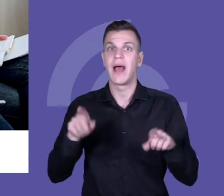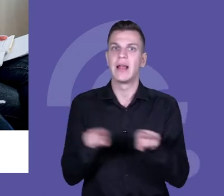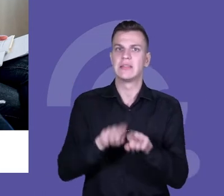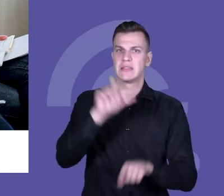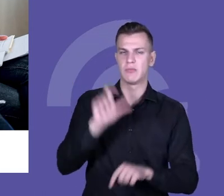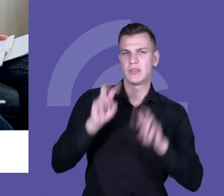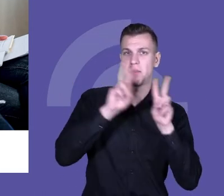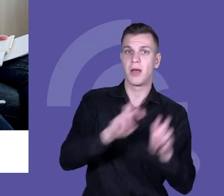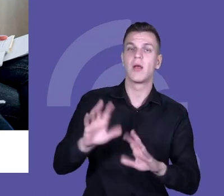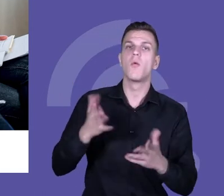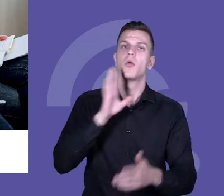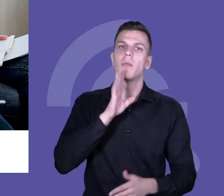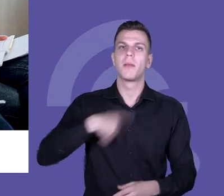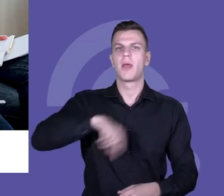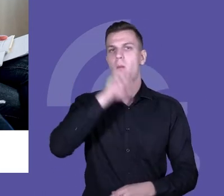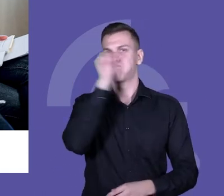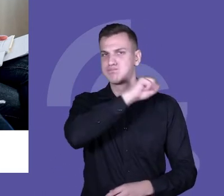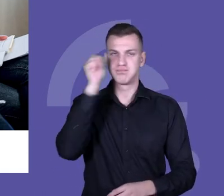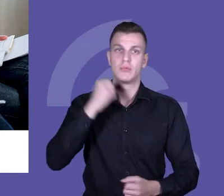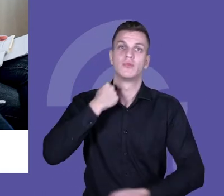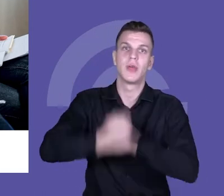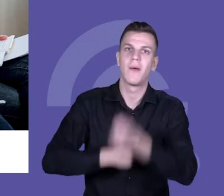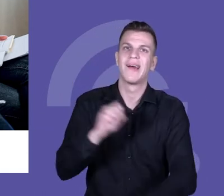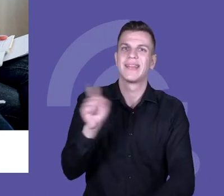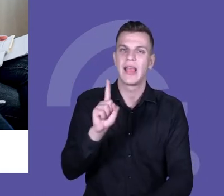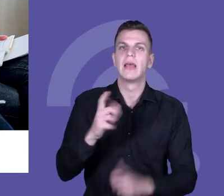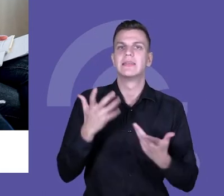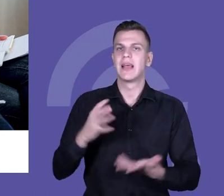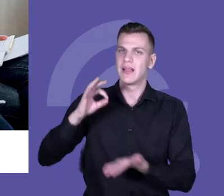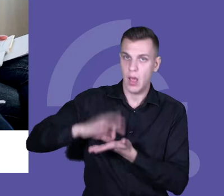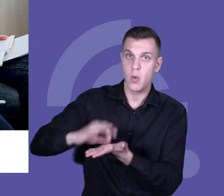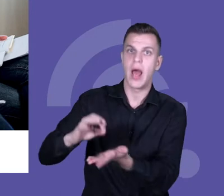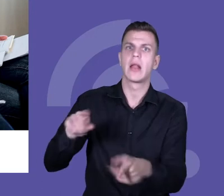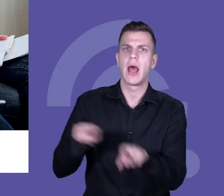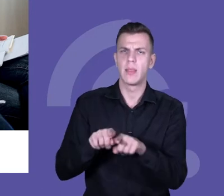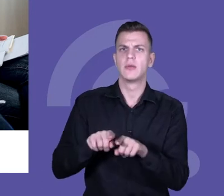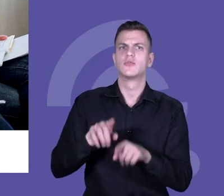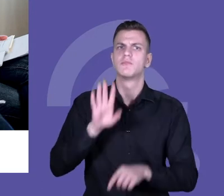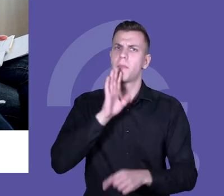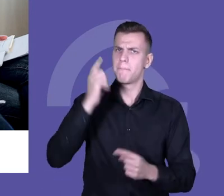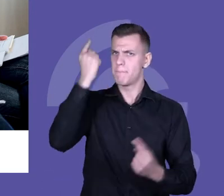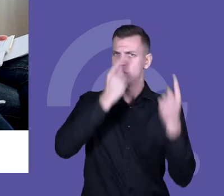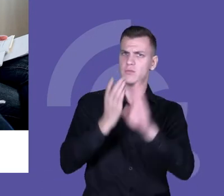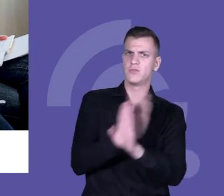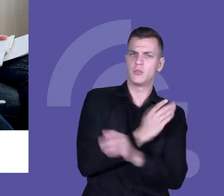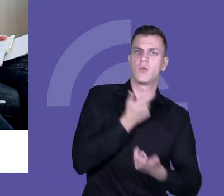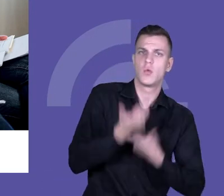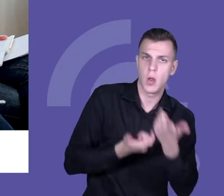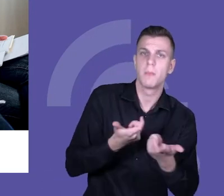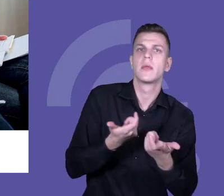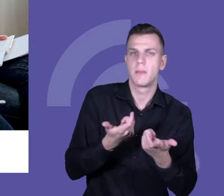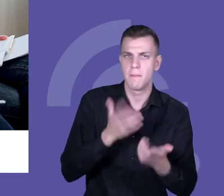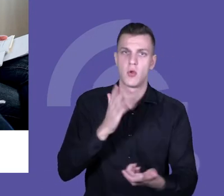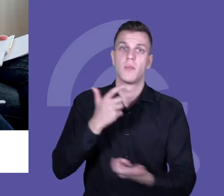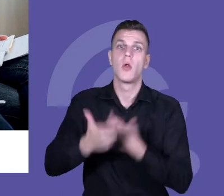działalność świadoma i planowa, przede wszystkim systematyczna, nie w ramach akcji, tylko w ramach na przykład codziennych lekcji